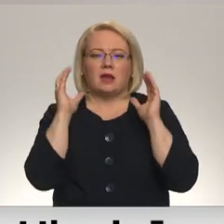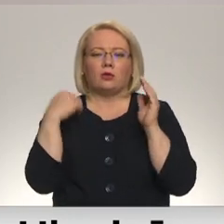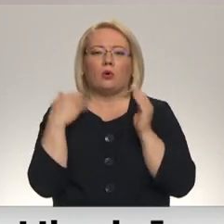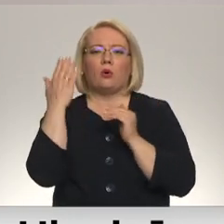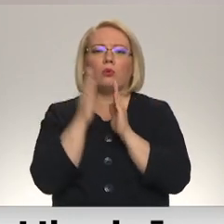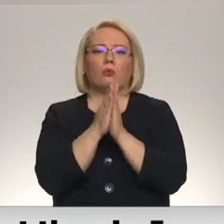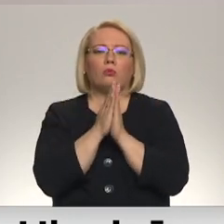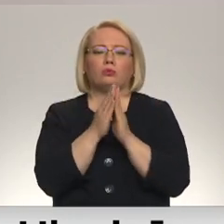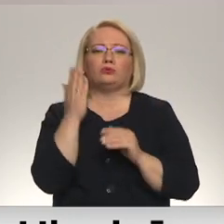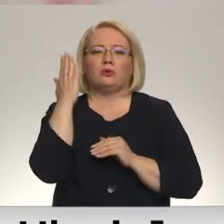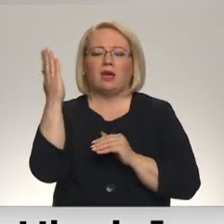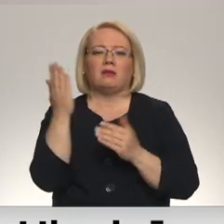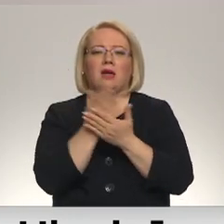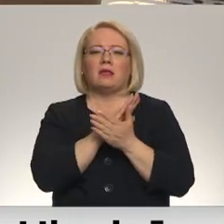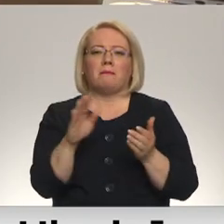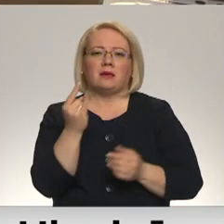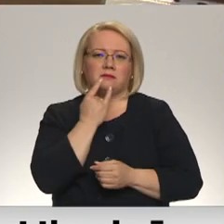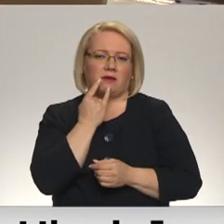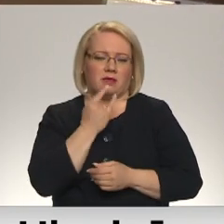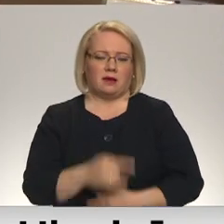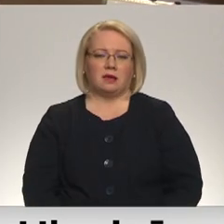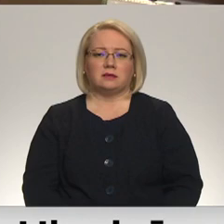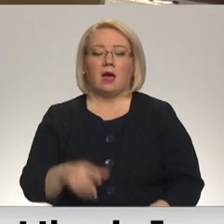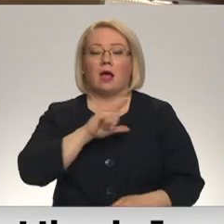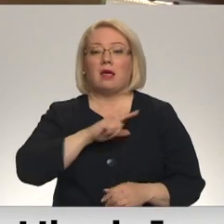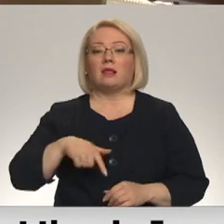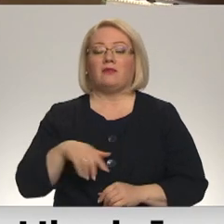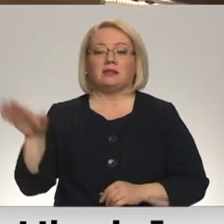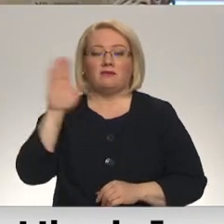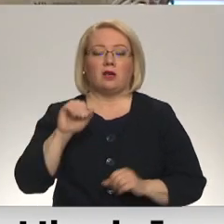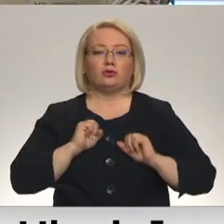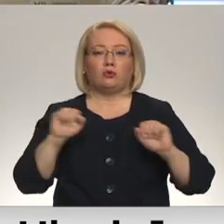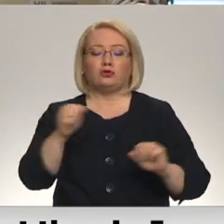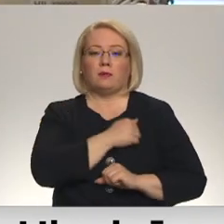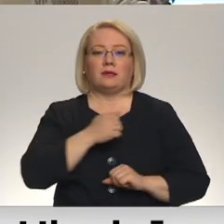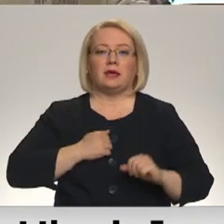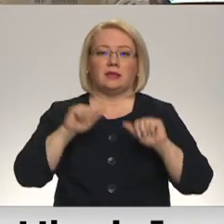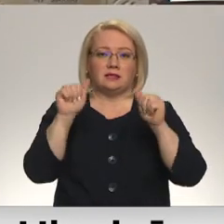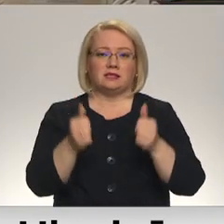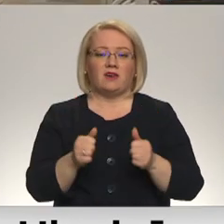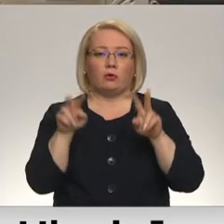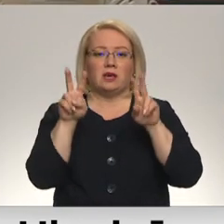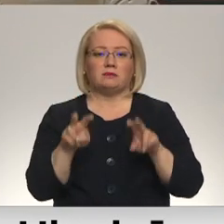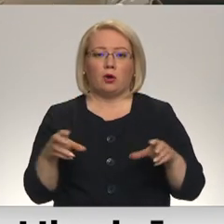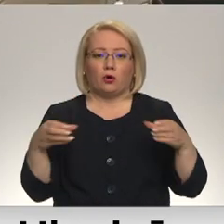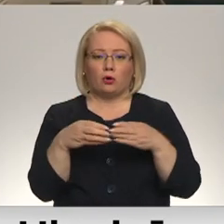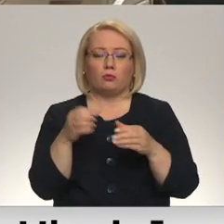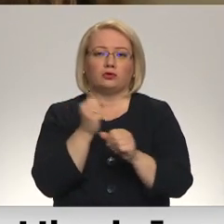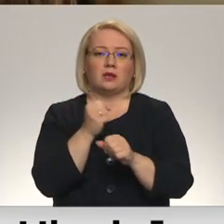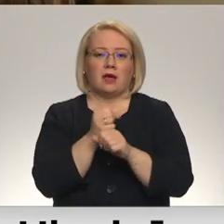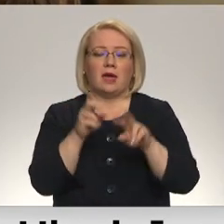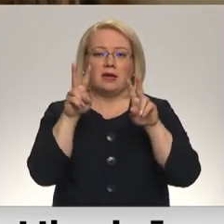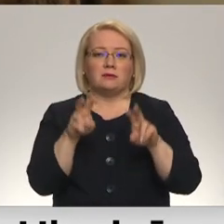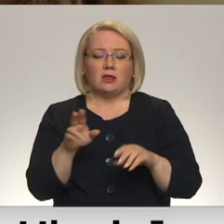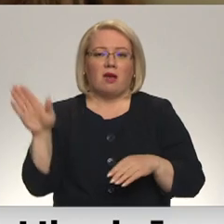dievu, lai nebeidzas baterijas. Latvijas valsts drošības dienests ir izveidojis izmeklēšanas grupu, kurā darbojas ar izmeklētāju no